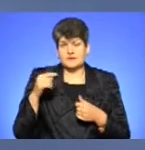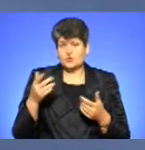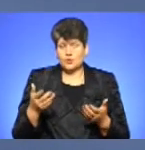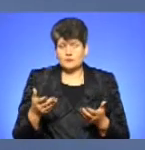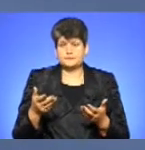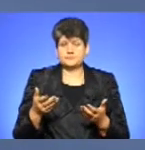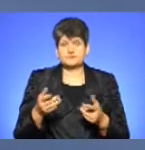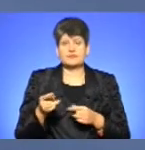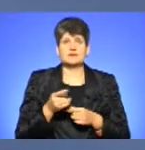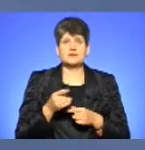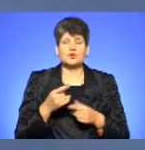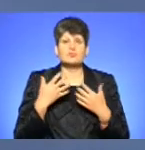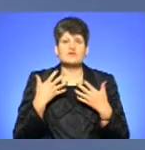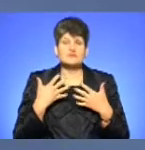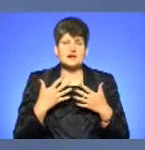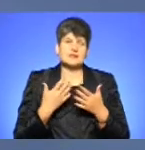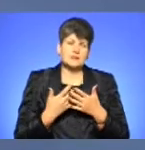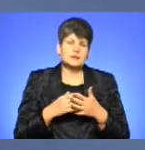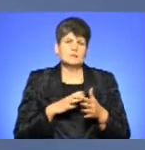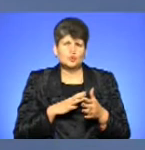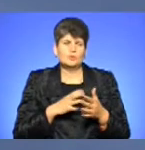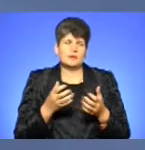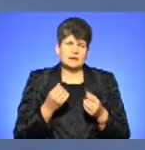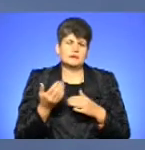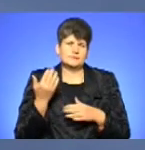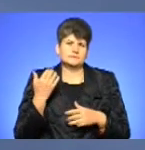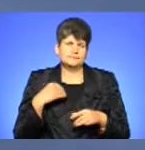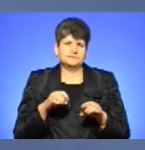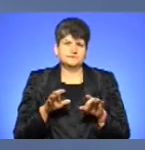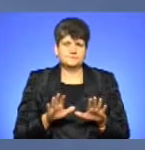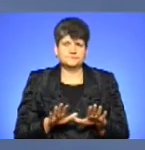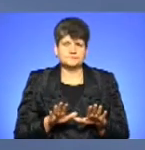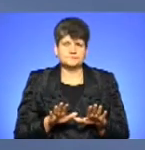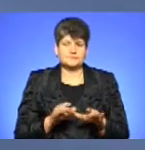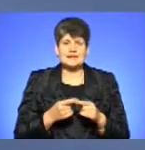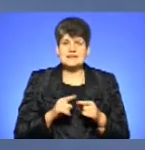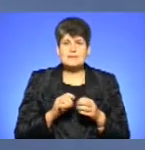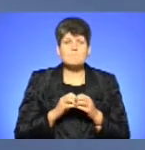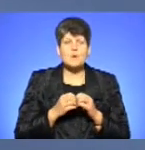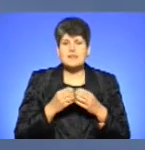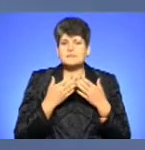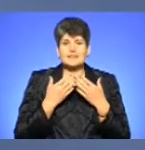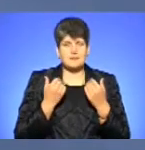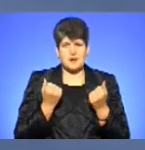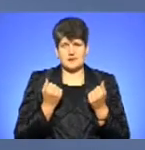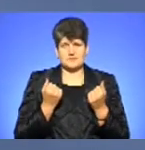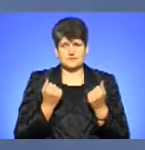в Тернополі вже ніби було прийнято попередньо таке рішення. З цим проблем немає.